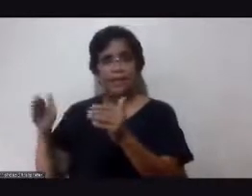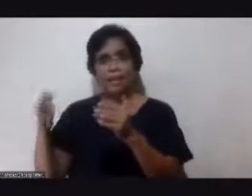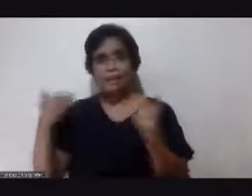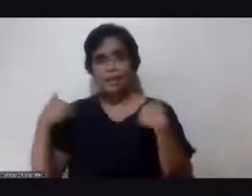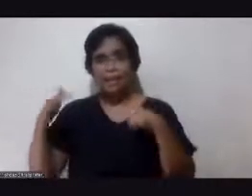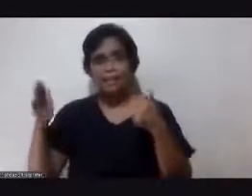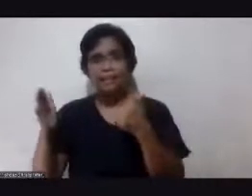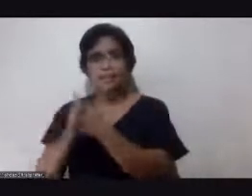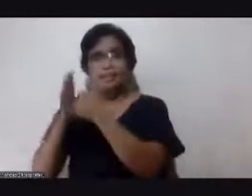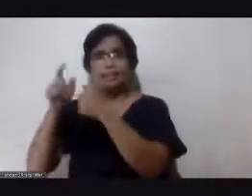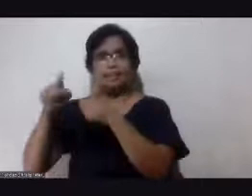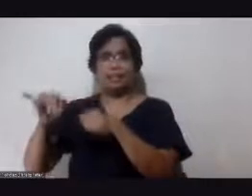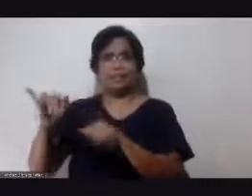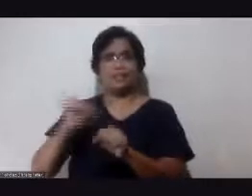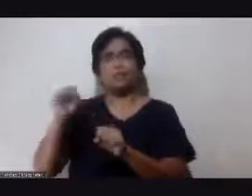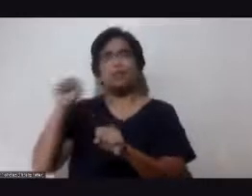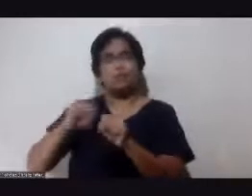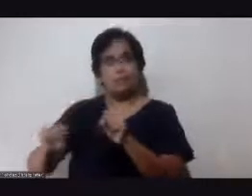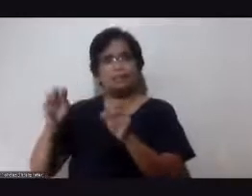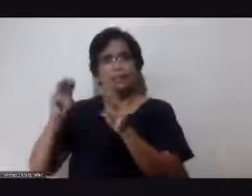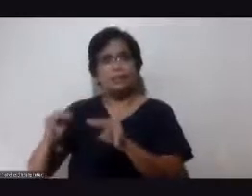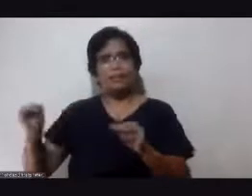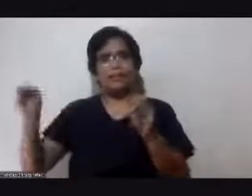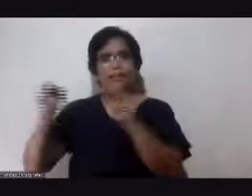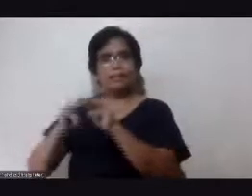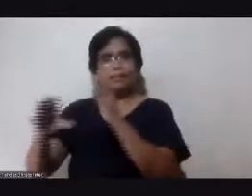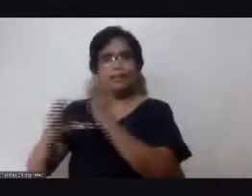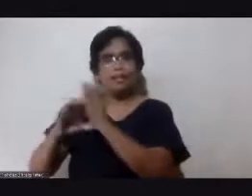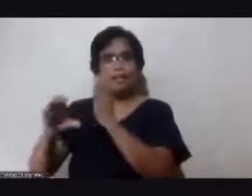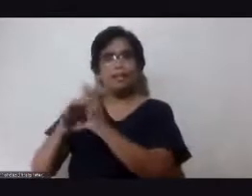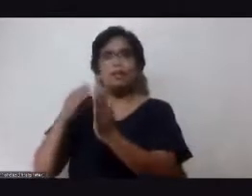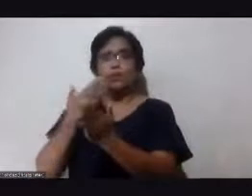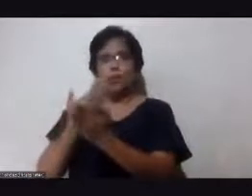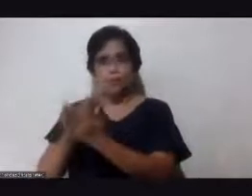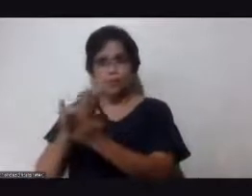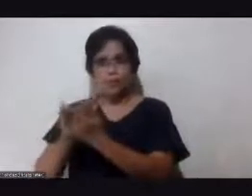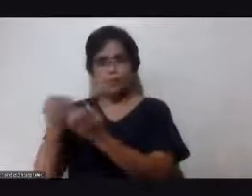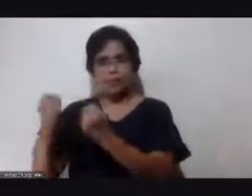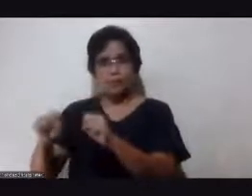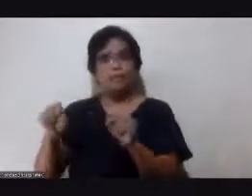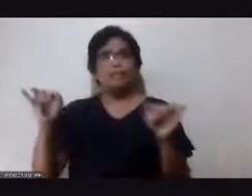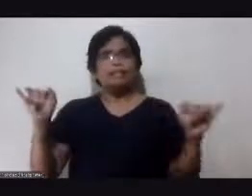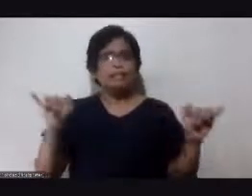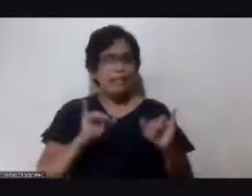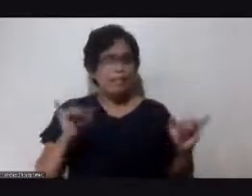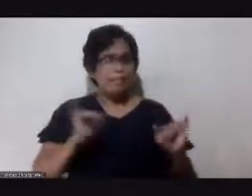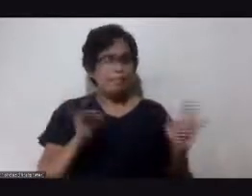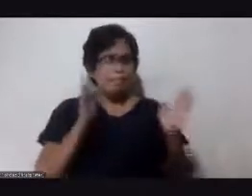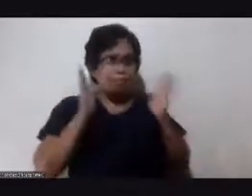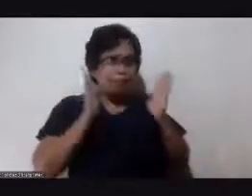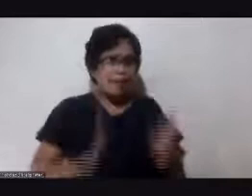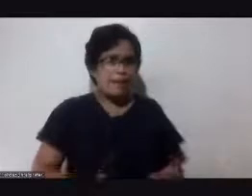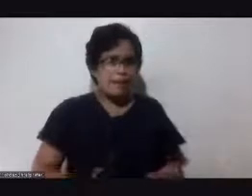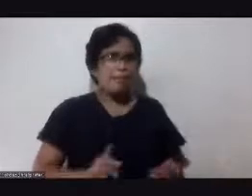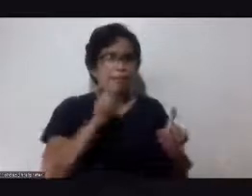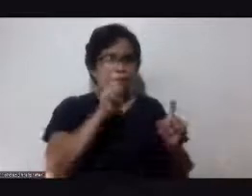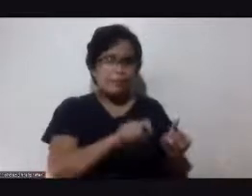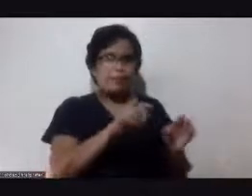car in good condition yeah and in the same manner we want to maintain our body na hindi tayong